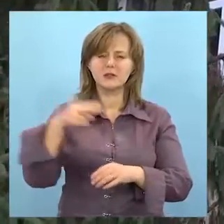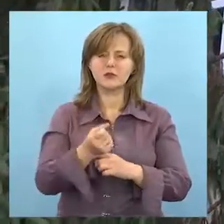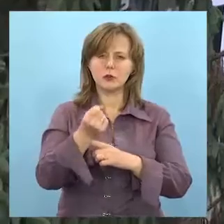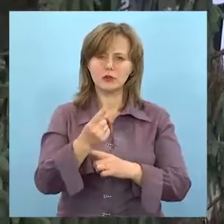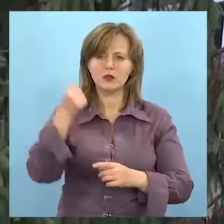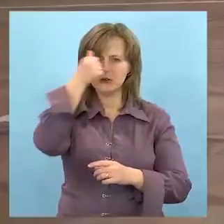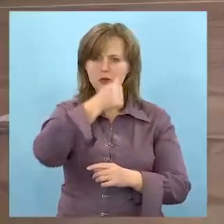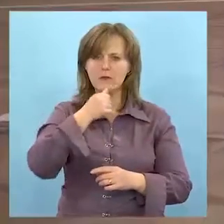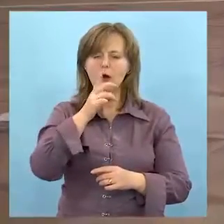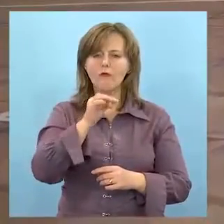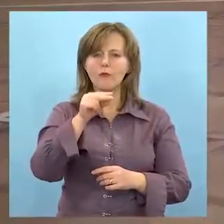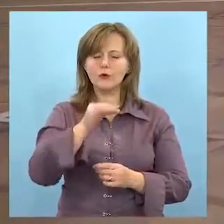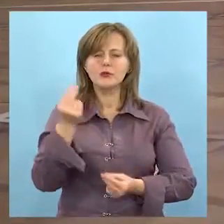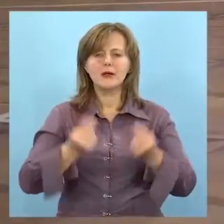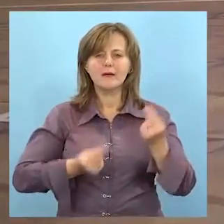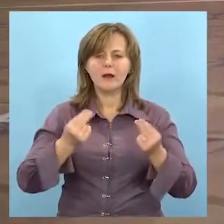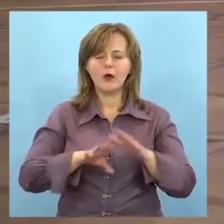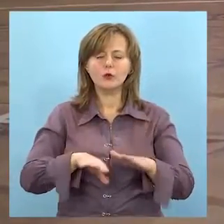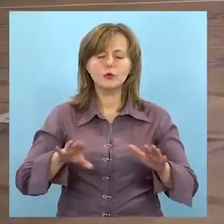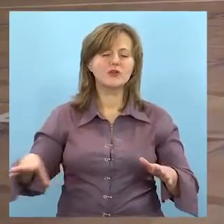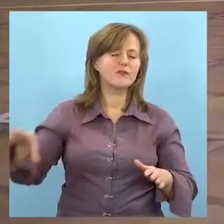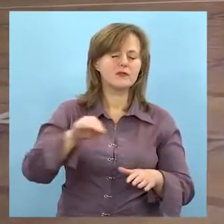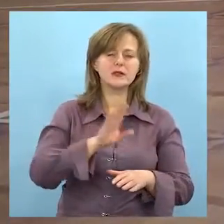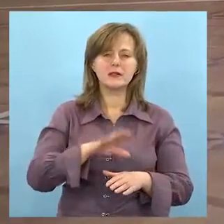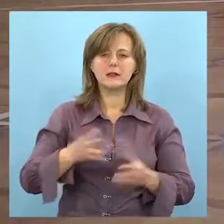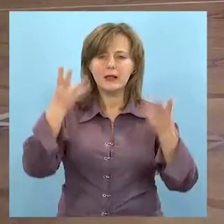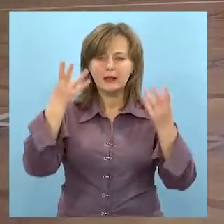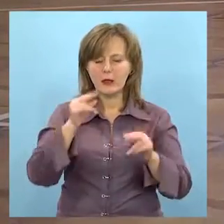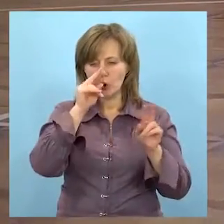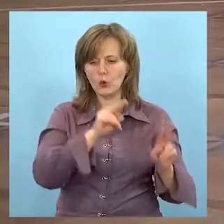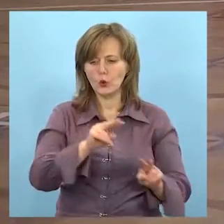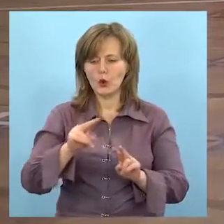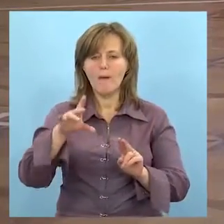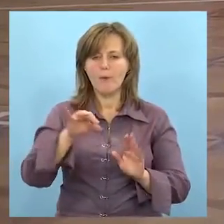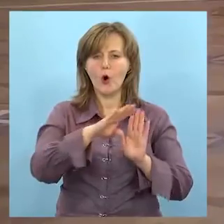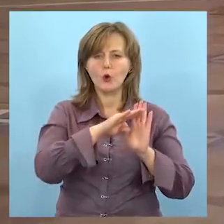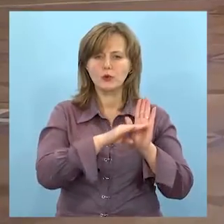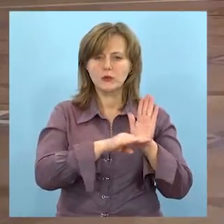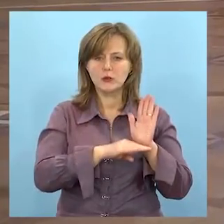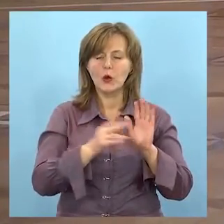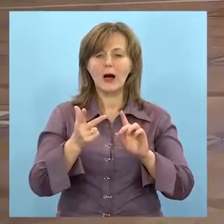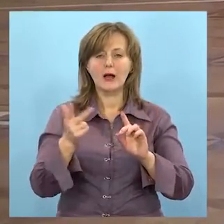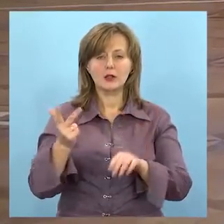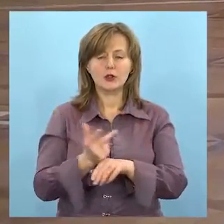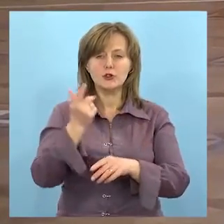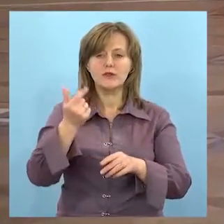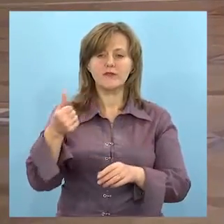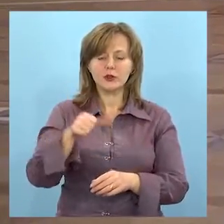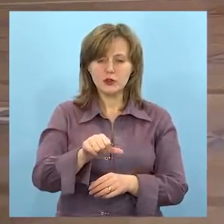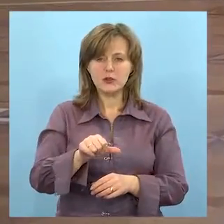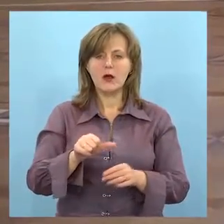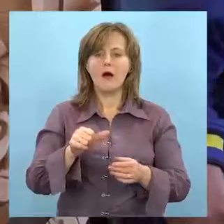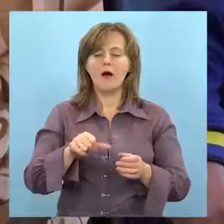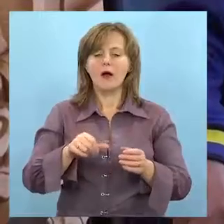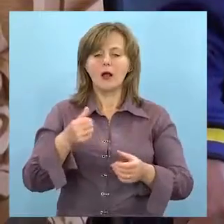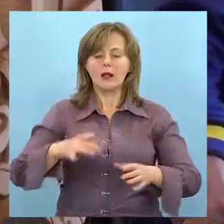2011 року. У бочу грають діти на заняттях усіх груп денного догляду, згідно складеного розкладу. А також тричі